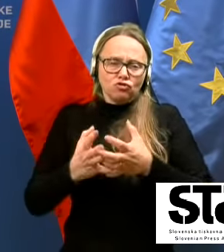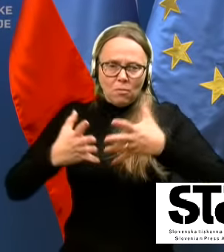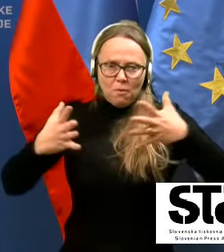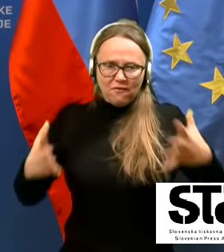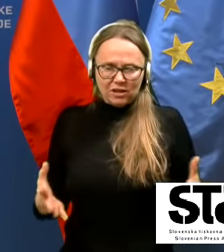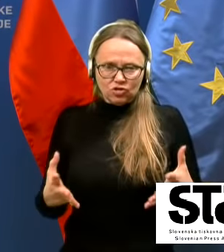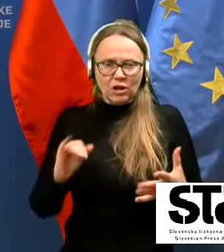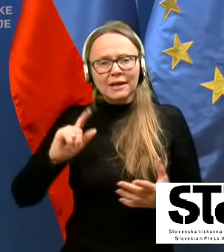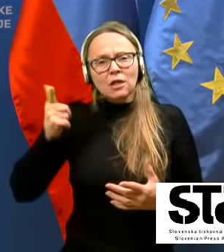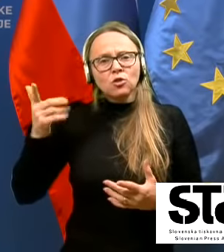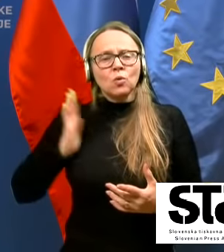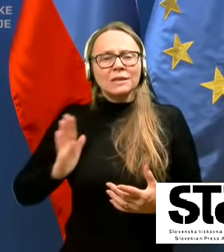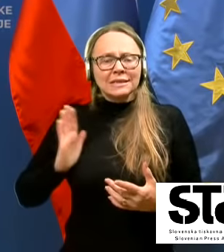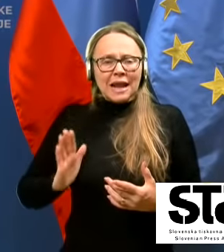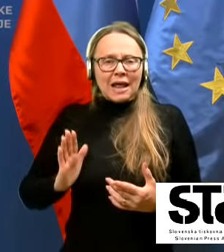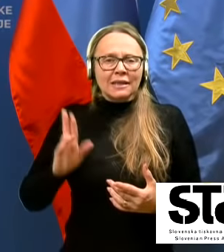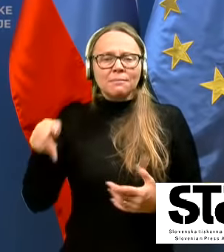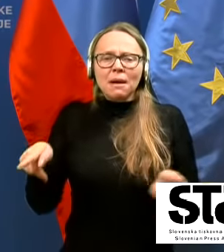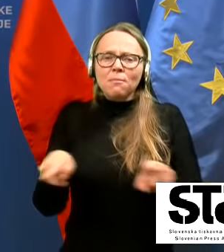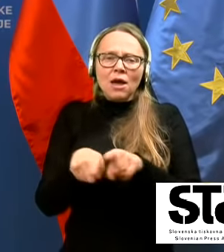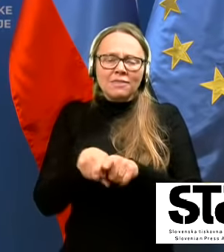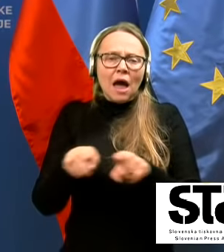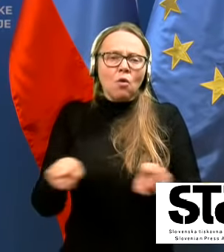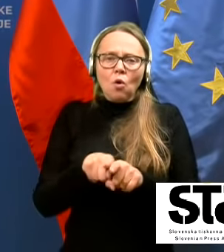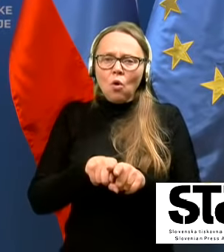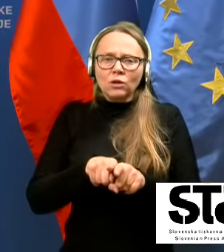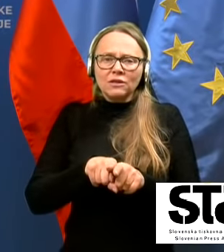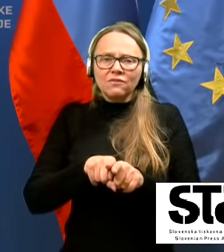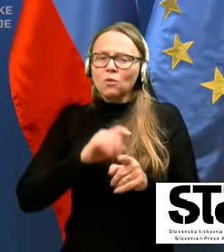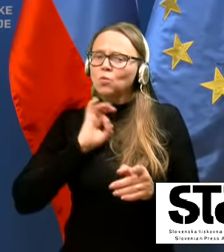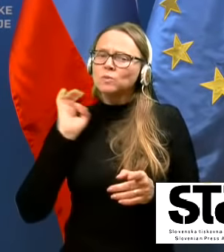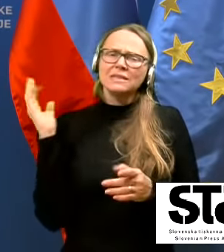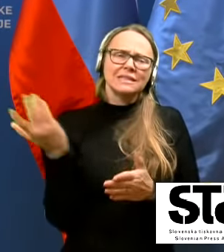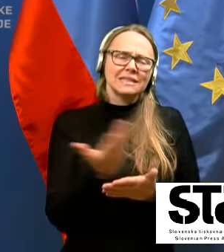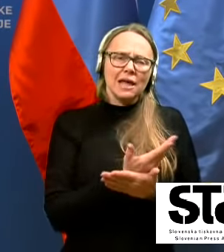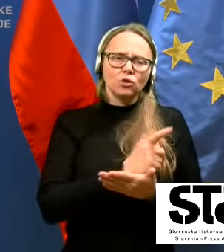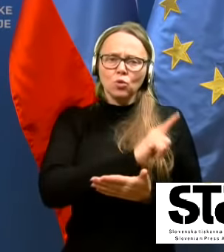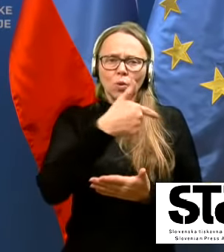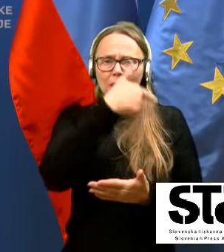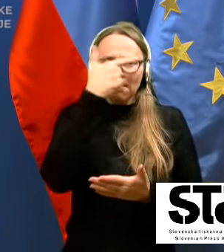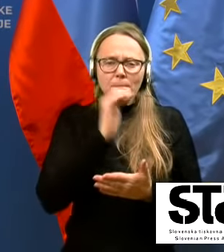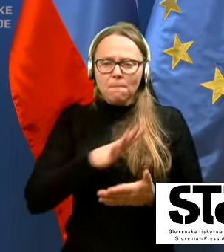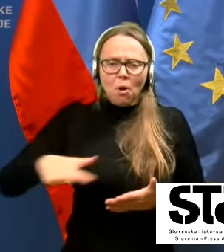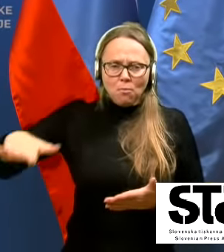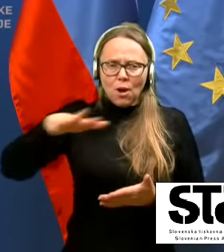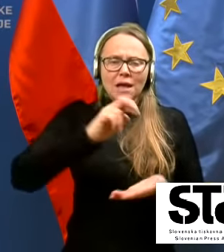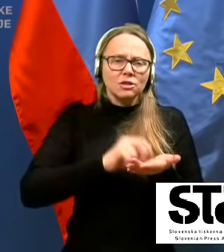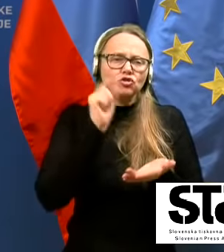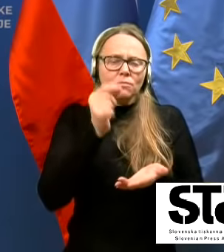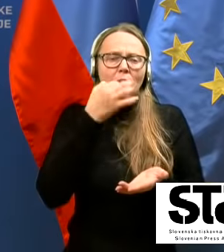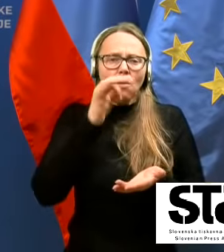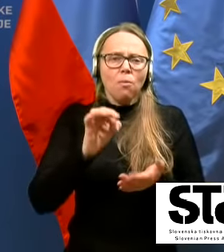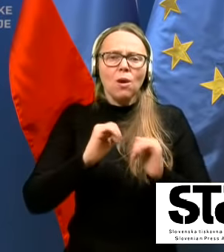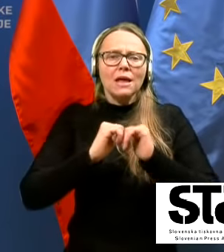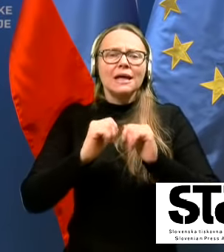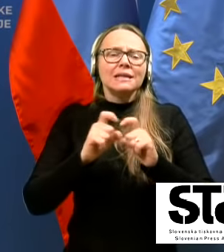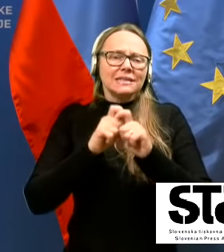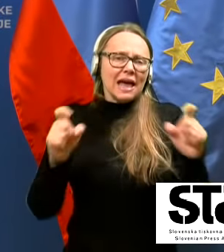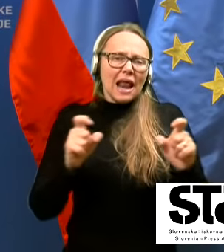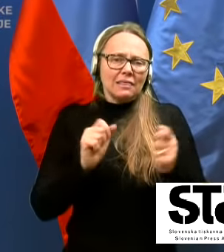strani, da imamo seveda enako kot v vse ostali populaciji oziroma še nekoliko bolj zaradi izpostavljenosti,